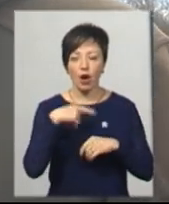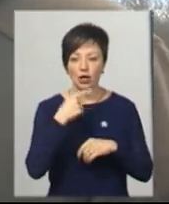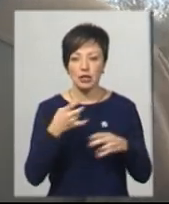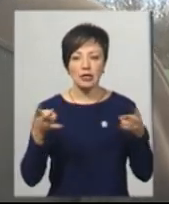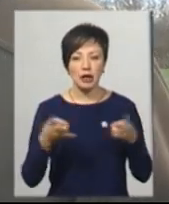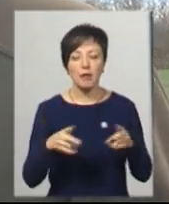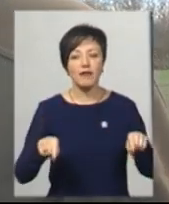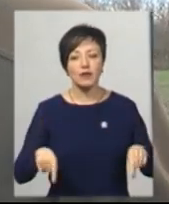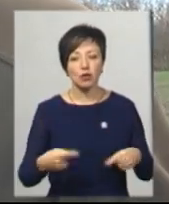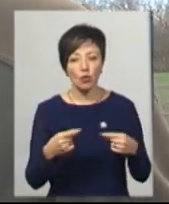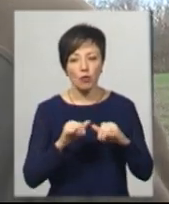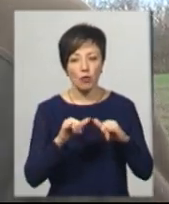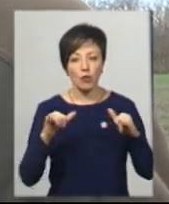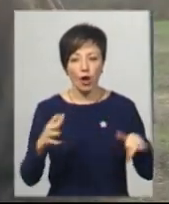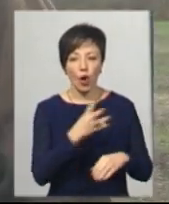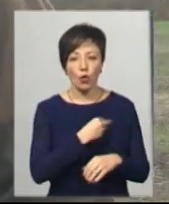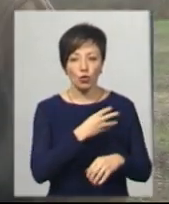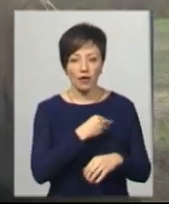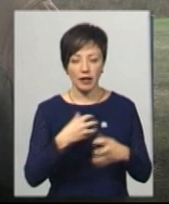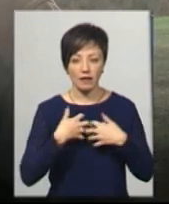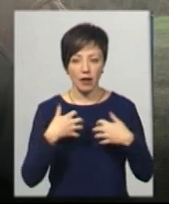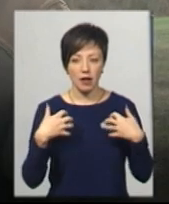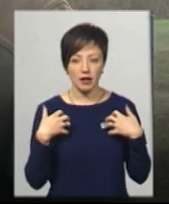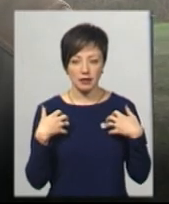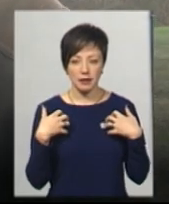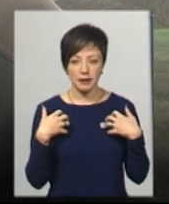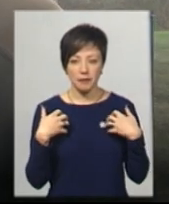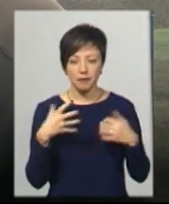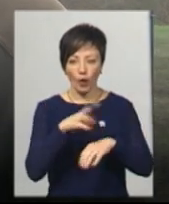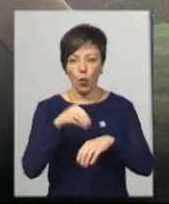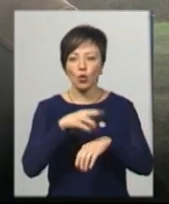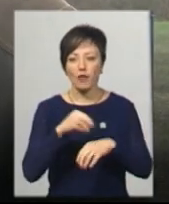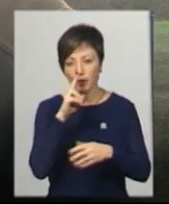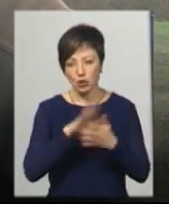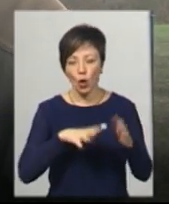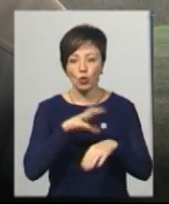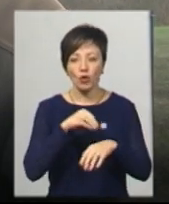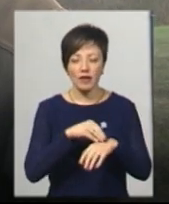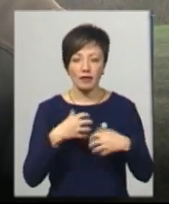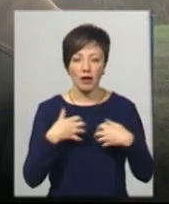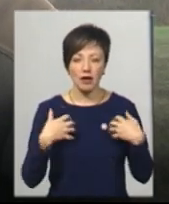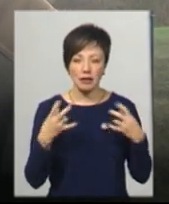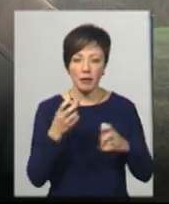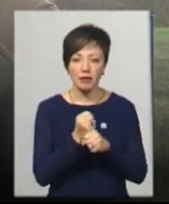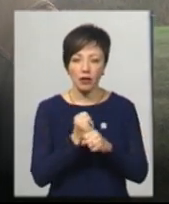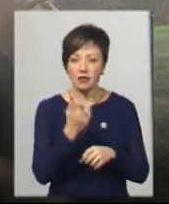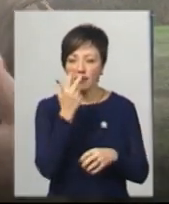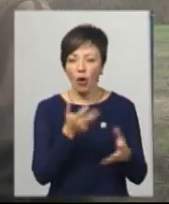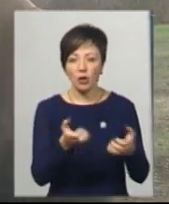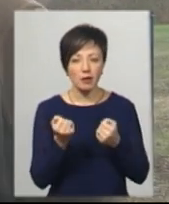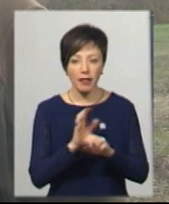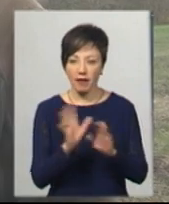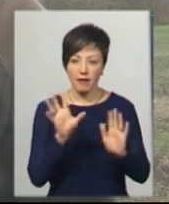каже, треба відновлювати популяцію хутрових. Треба для цього працювати, а в нас звикли тільки отримувати, а не